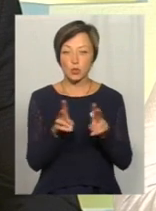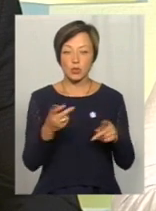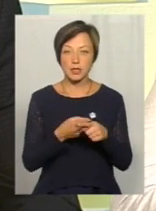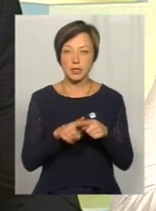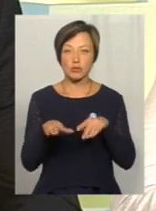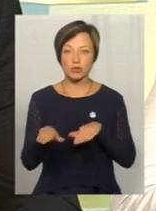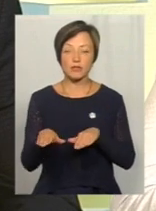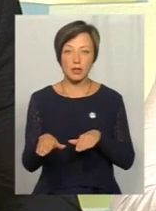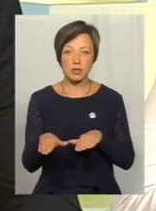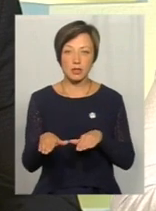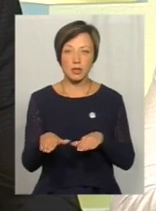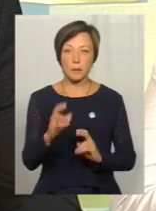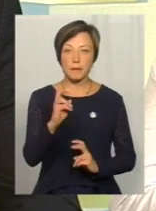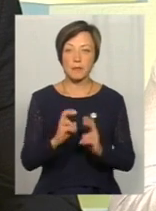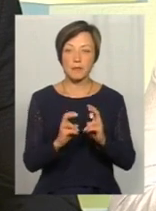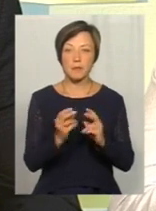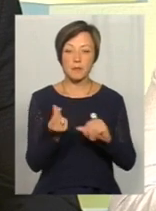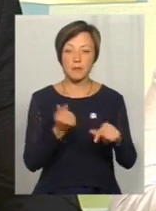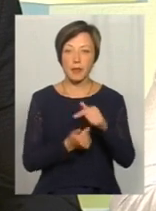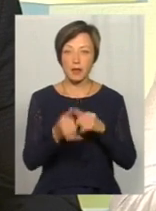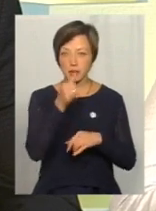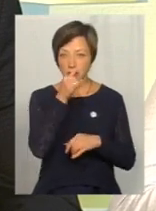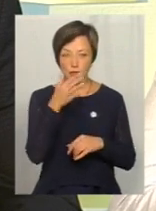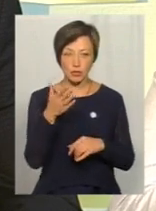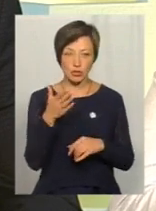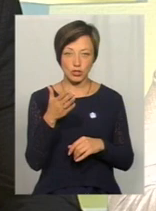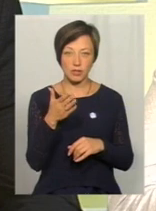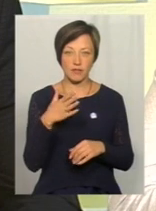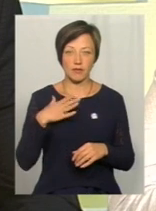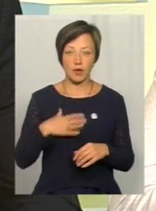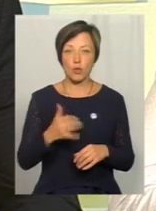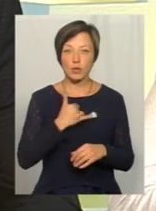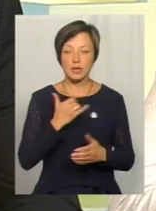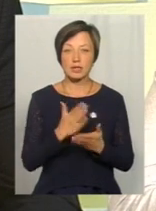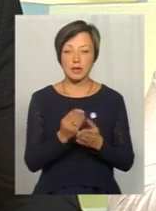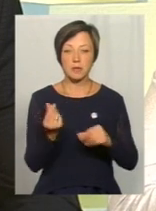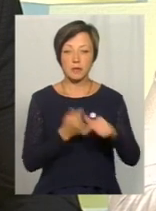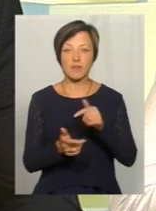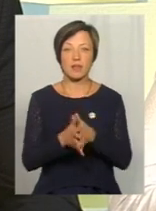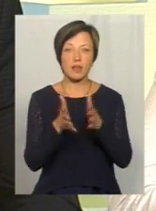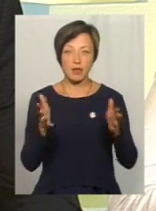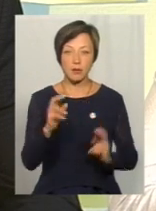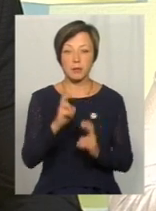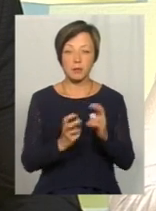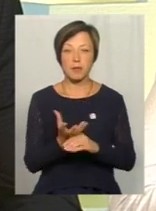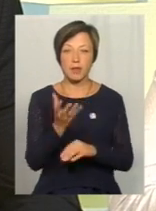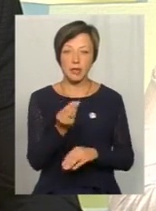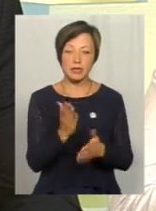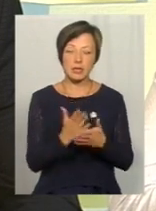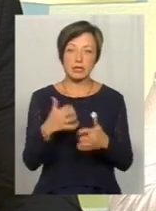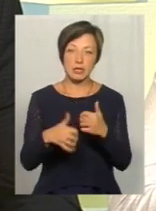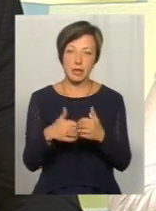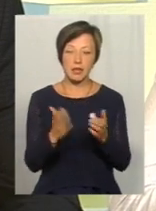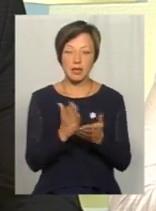цих швейних підприємців не зможе потягнути. У нас є підприємці, які великі підприємства, ті платять, є середні,